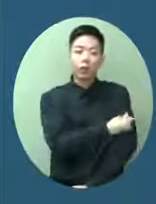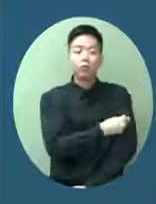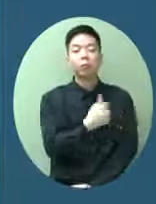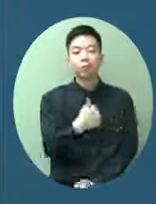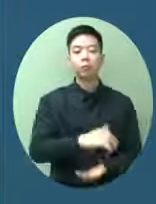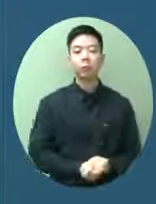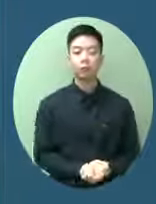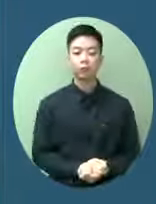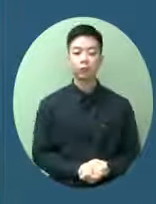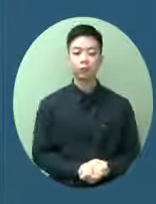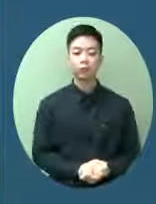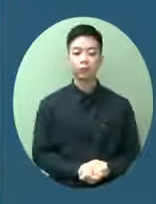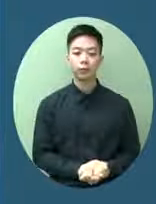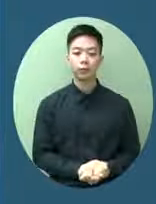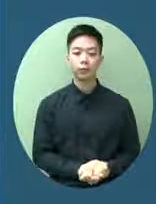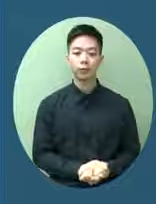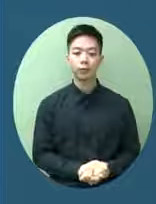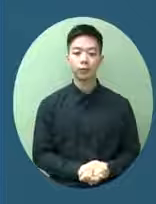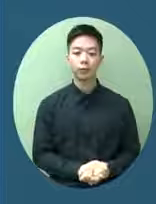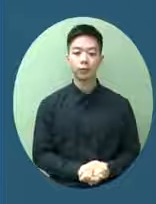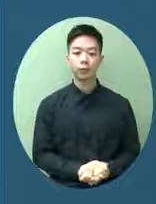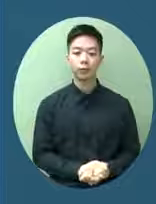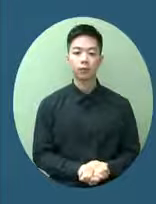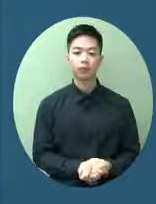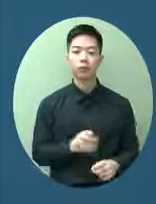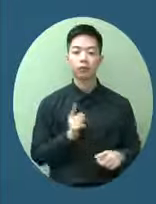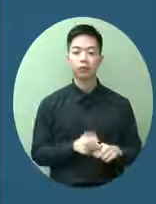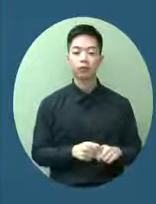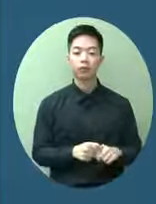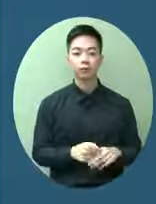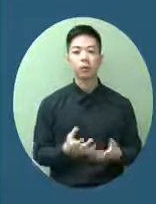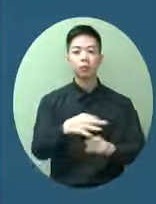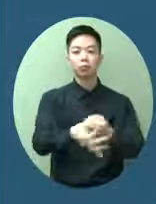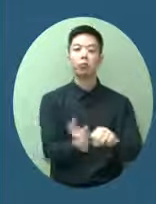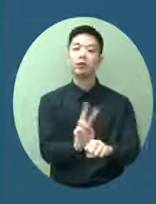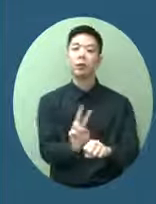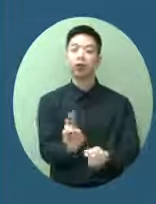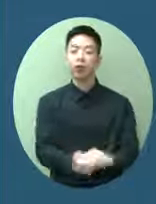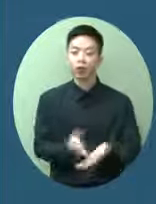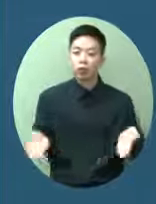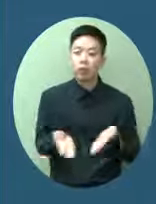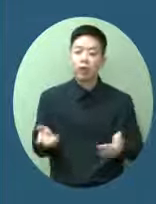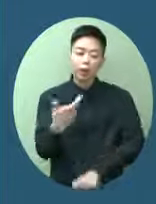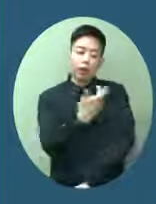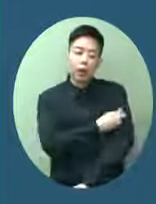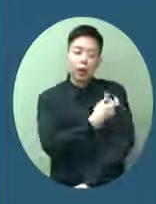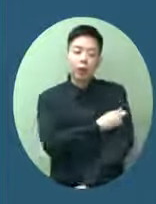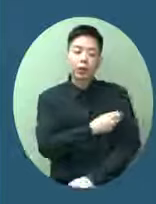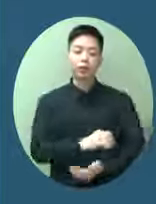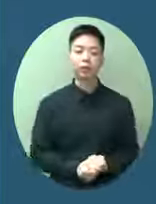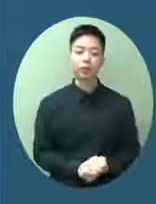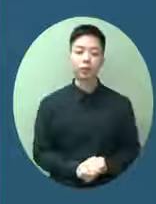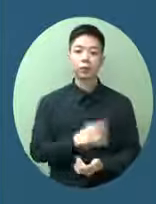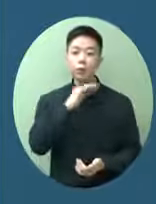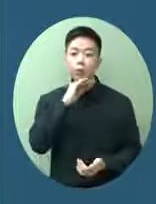所以正式來說任何地方的目標應該是應打盡打就是說除了它有健